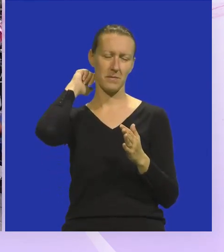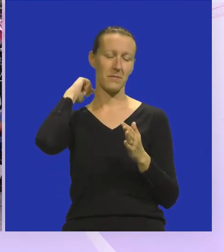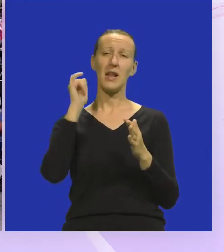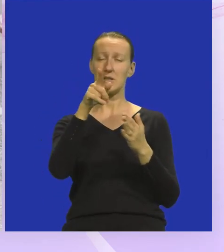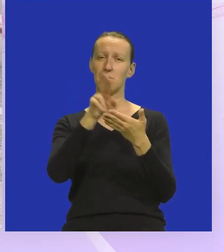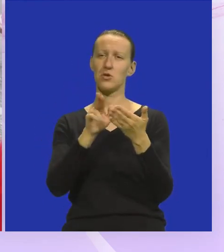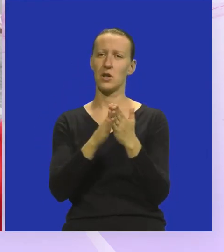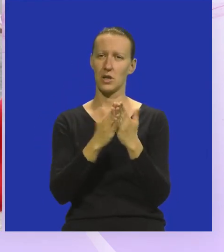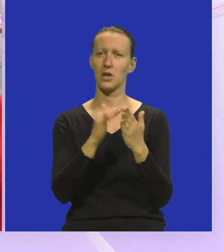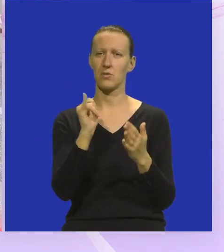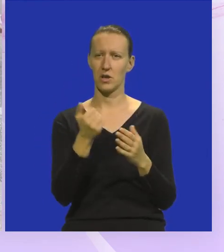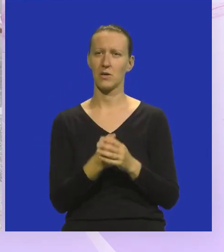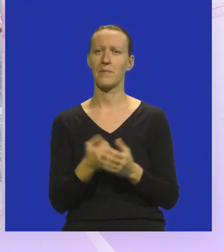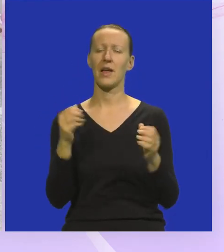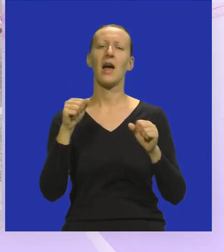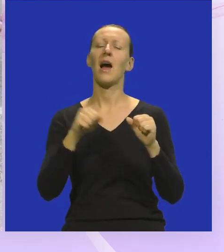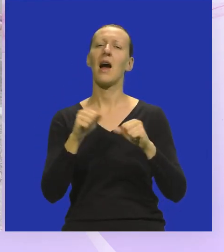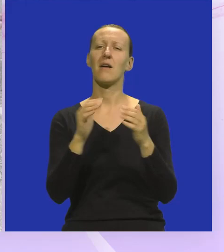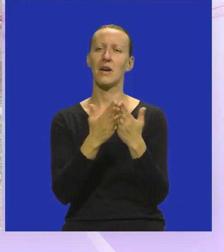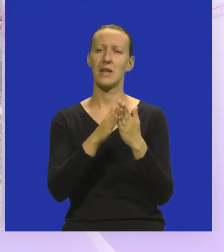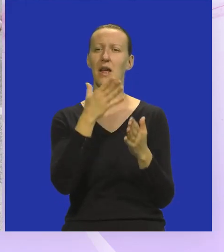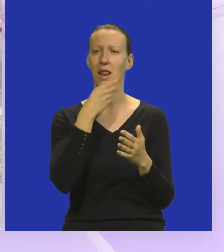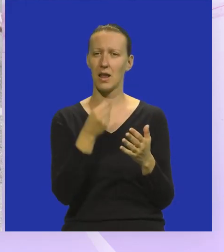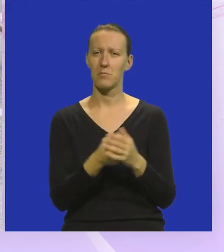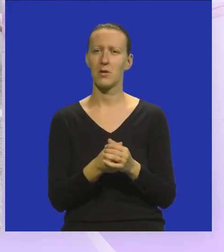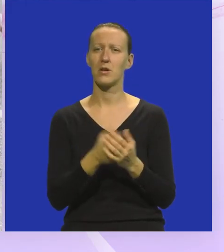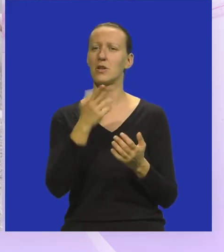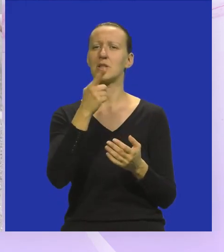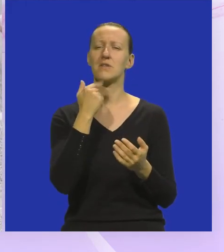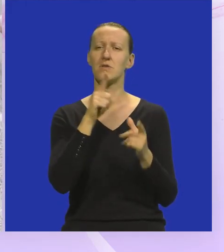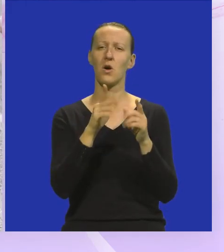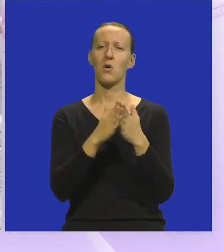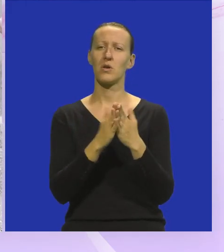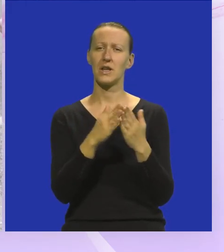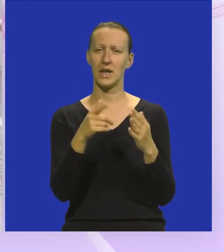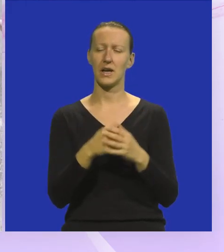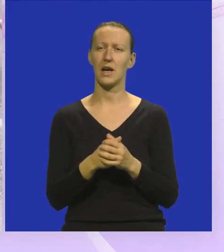pročitala knjigu? Da. Kakva je knjiga? Lijepa. Što ti se sviđa u knjizi?